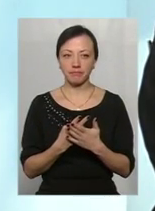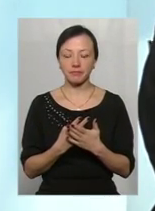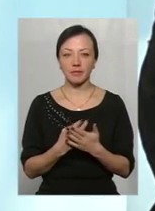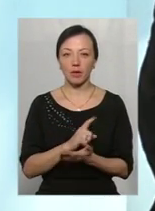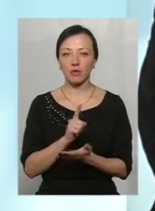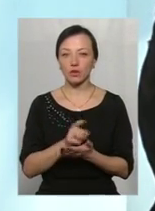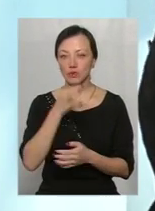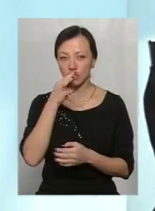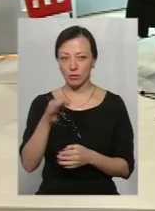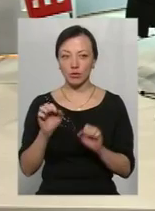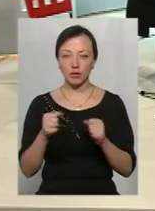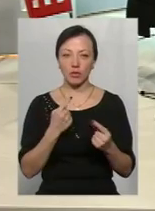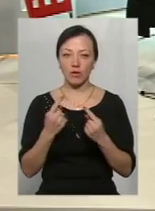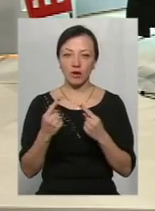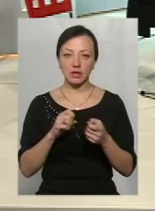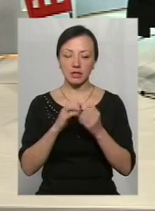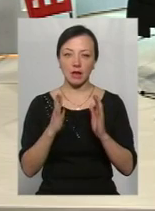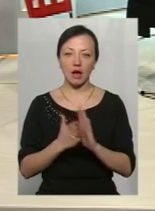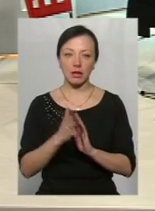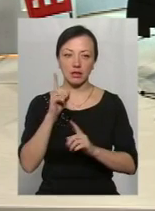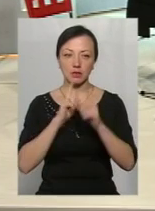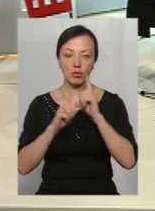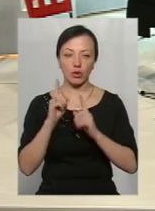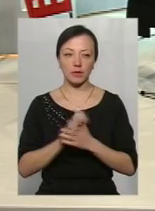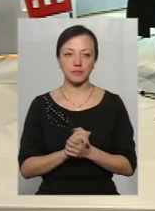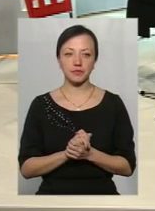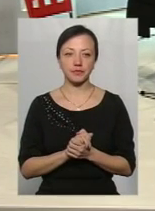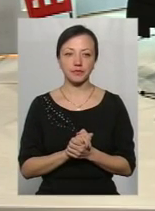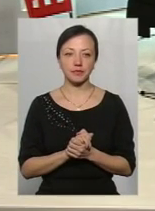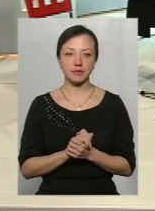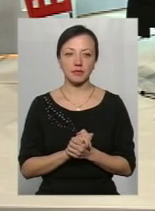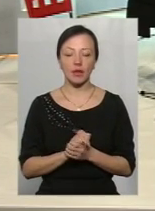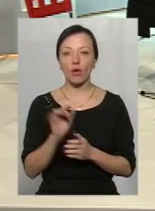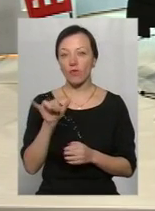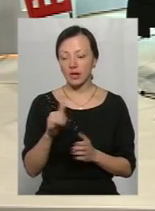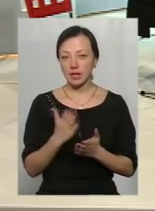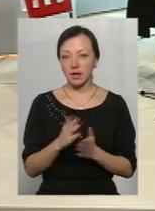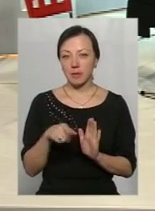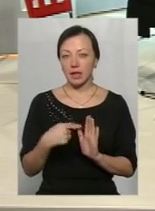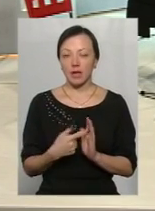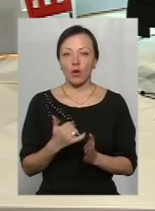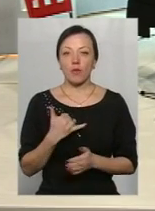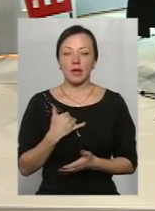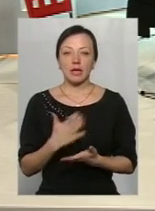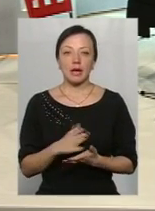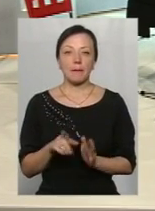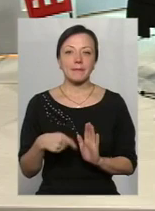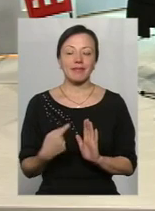вам про це скажу, а може ми про це поговоримо на загальній збору. А не Ігоре, у вас є питання? У мене є питання